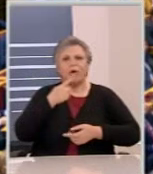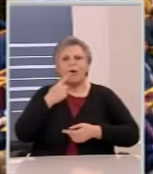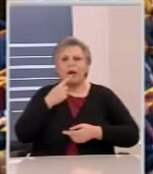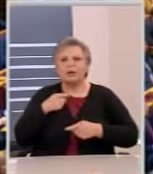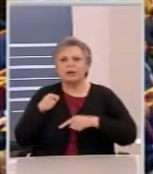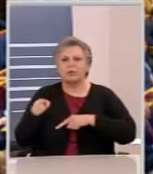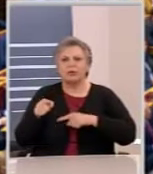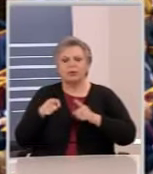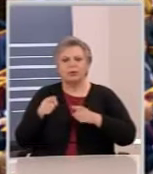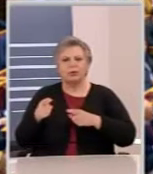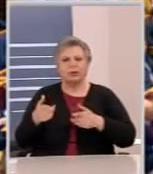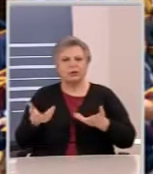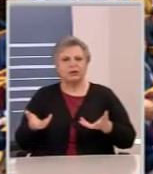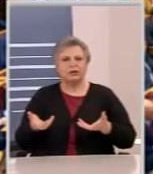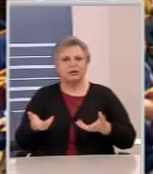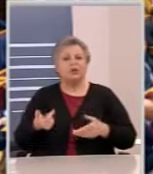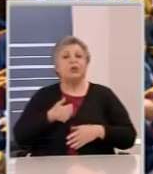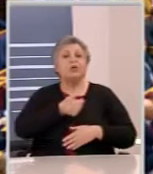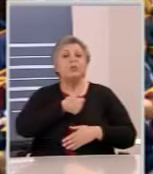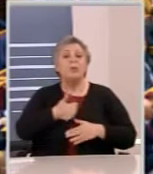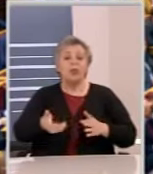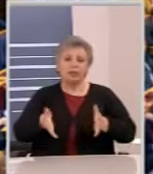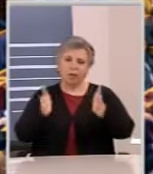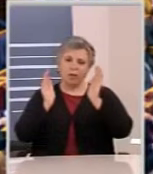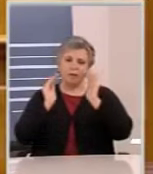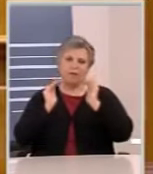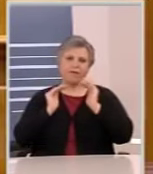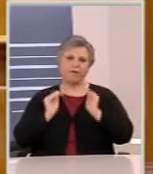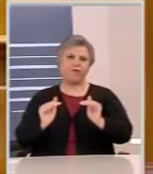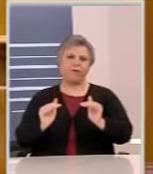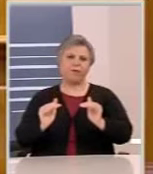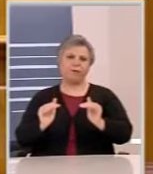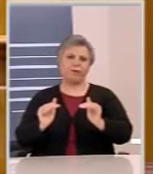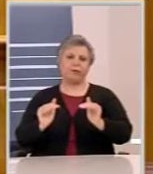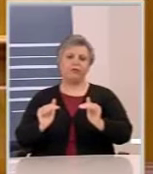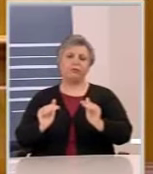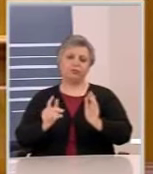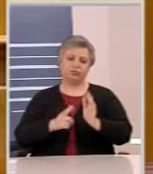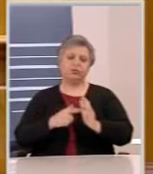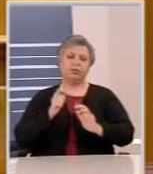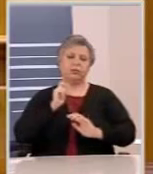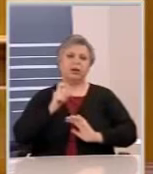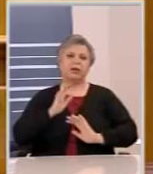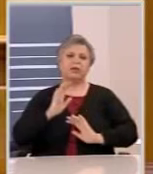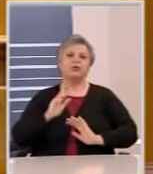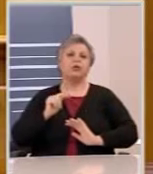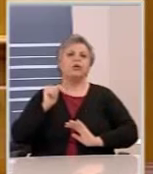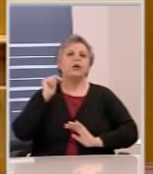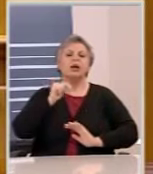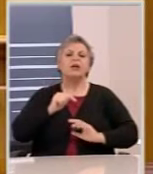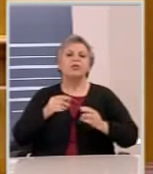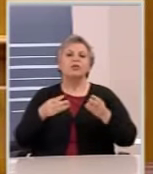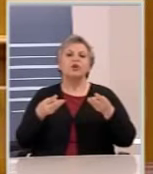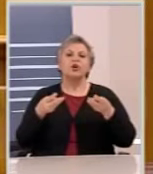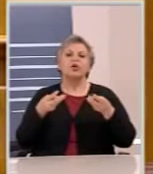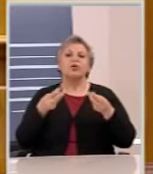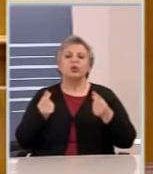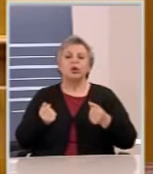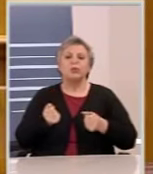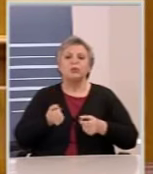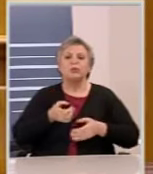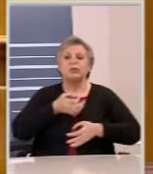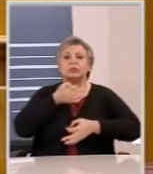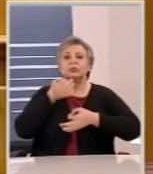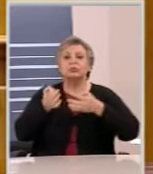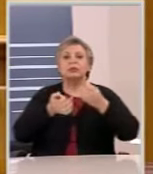Μόνο ένα πράγμα μείνει σταθερό, οφείλω να ομολογήσω, στην επιχειρηματολογία και στα αιτήματά σας. Και αυτό είναι